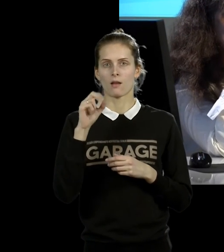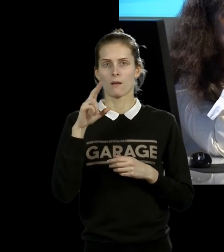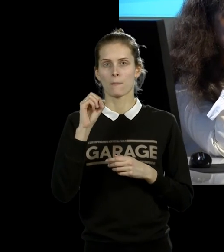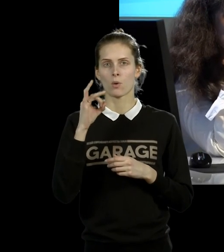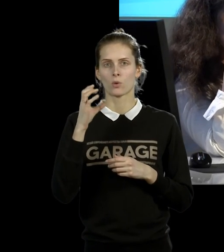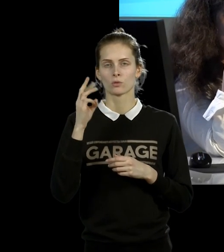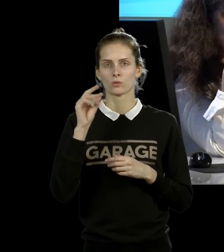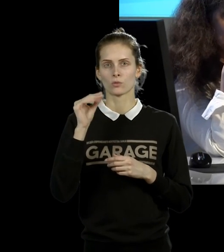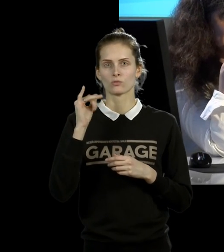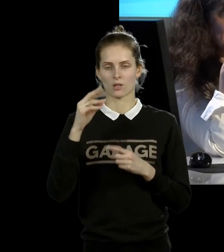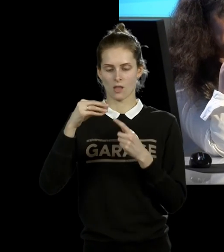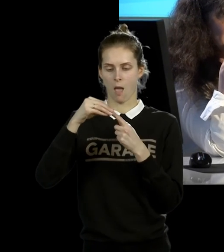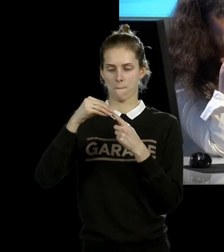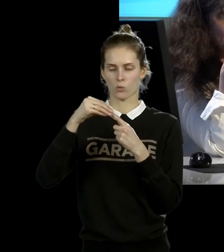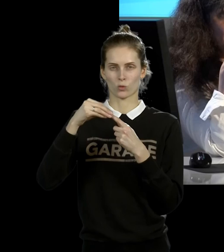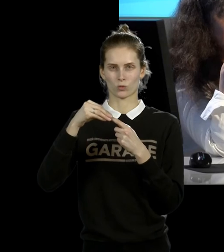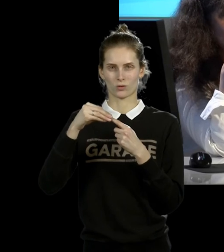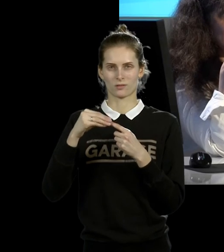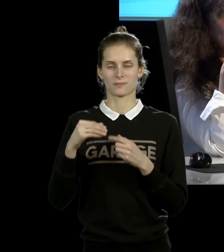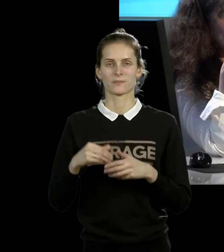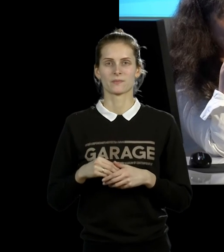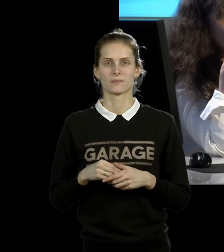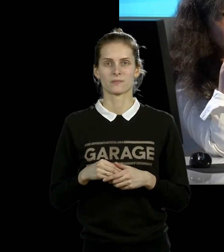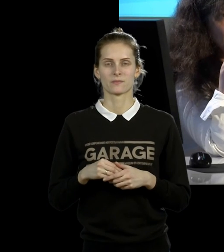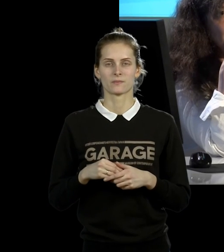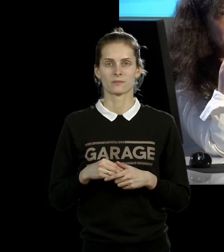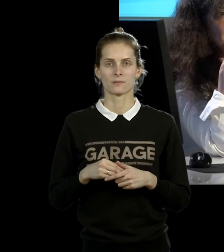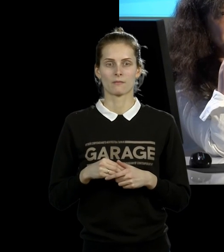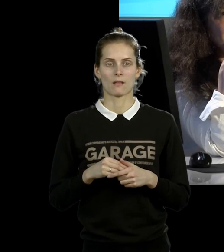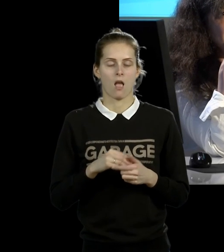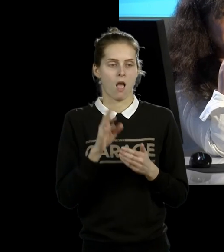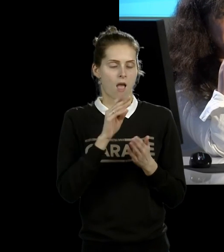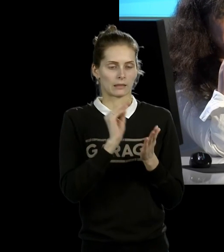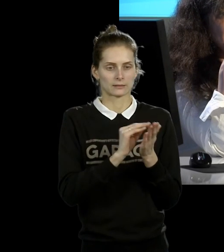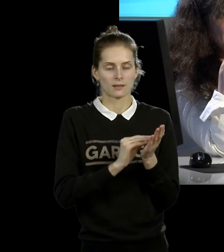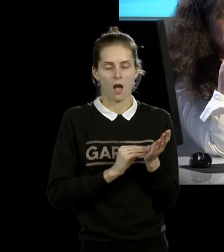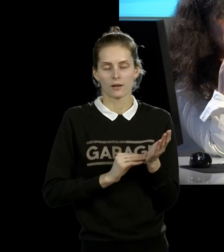один не настоящий. Что если этот сценарий осуществится, это сценарий о том, как обмануть смерть.